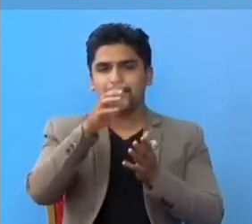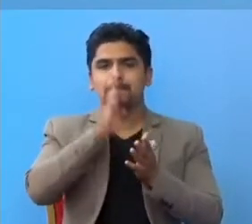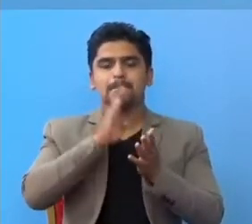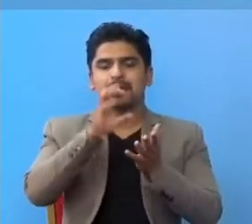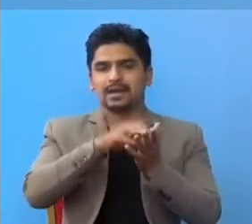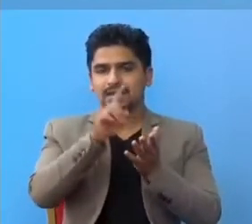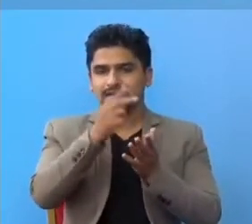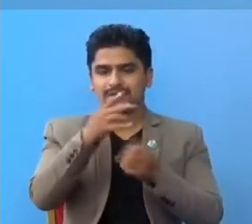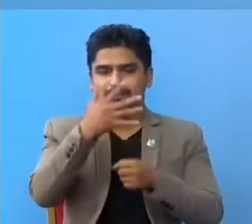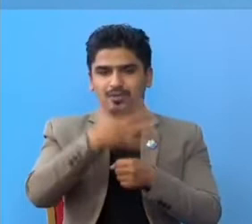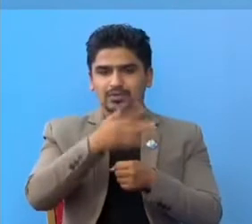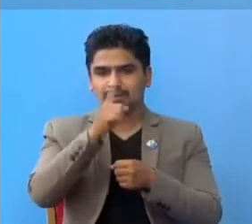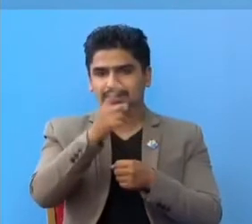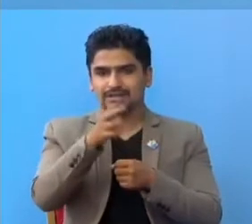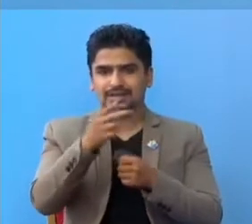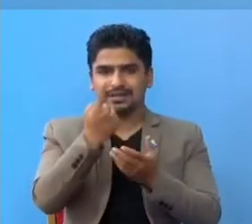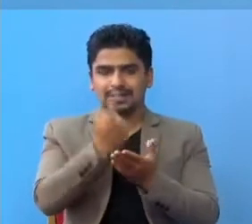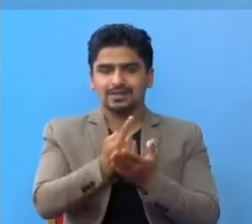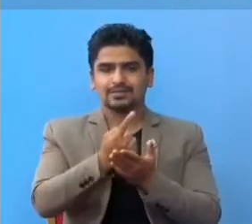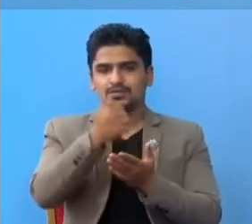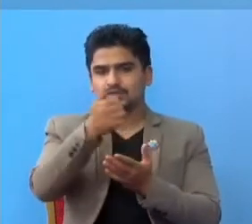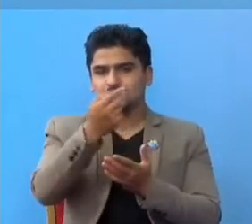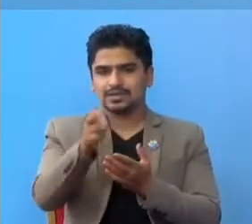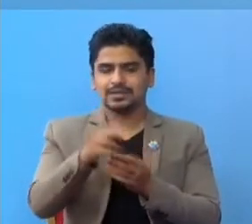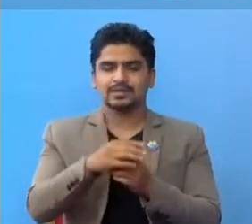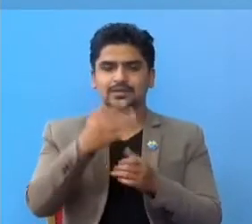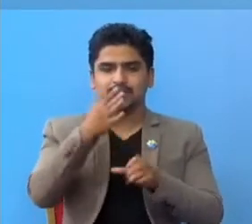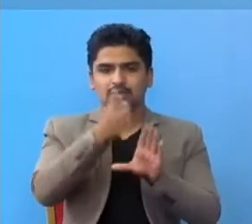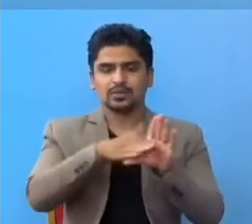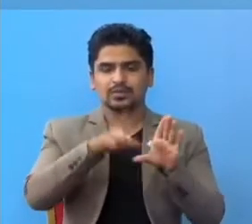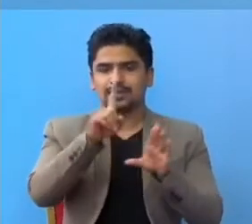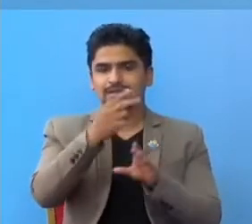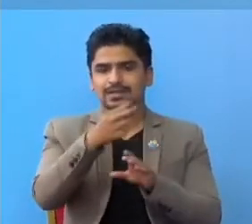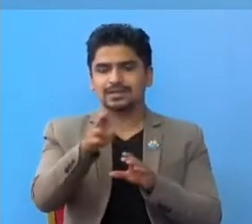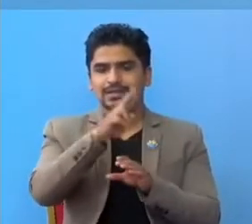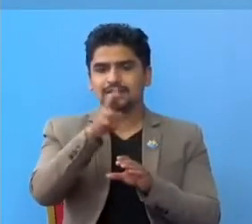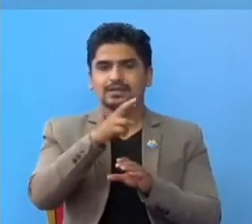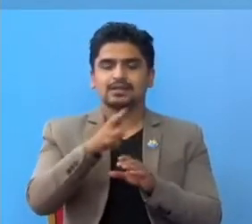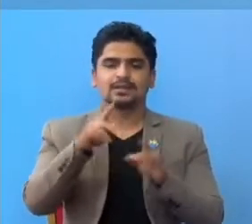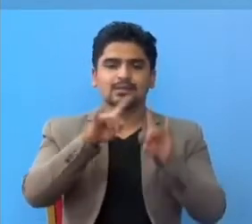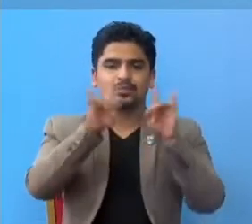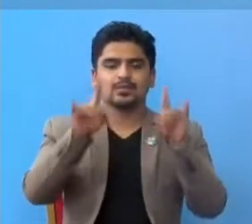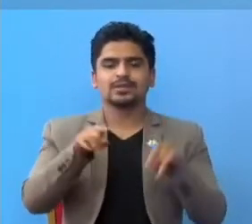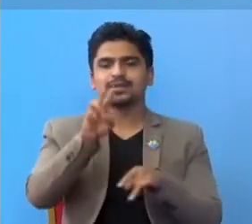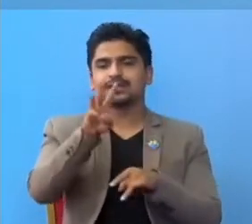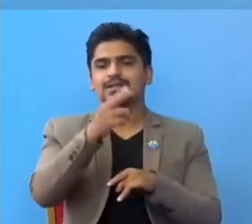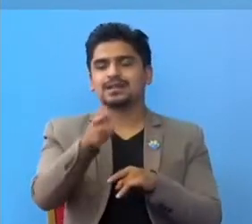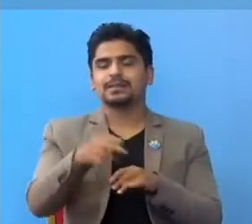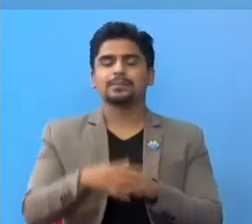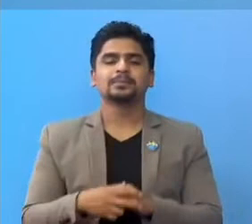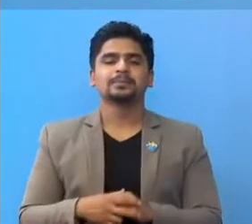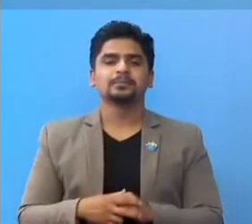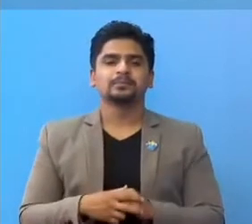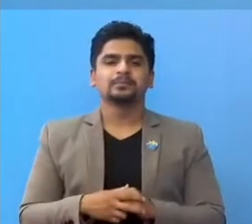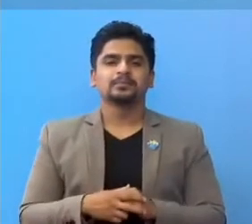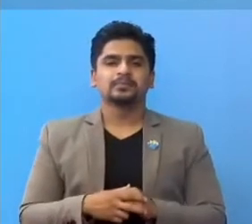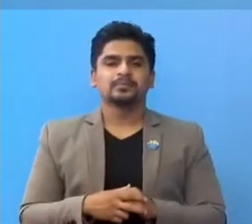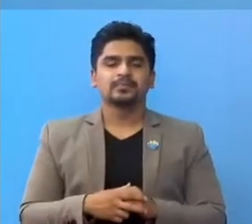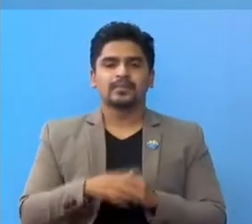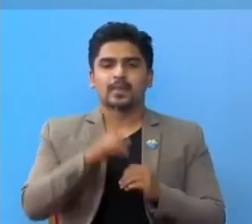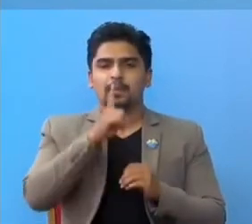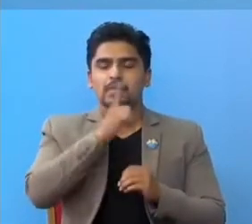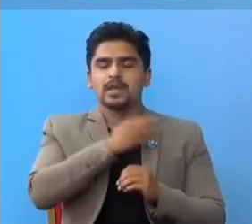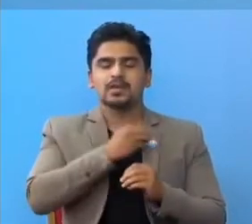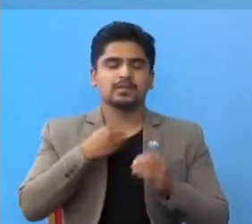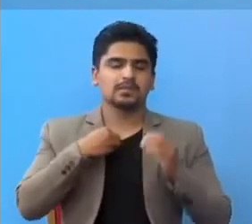एक जना भक्तपूर का एक जना काफण्डू का छो जना ललीतूर का एक जना र पर्षा का तीन जना हुनुँँच बीर